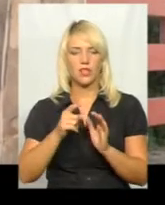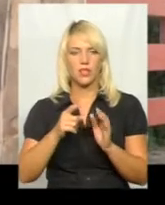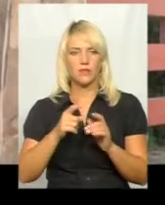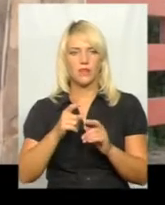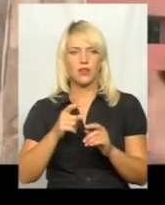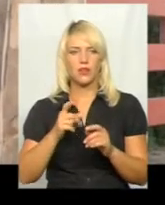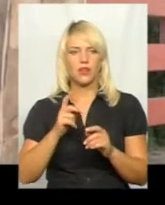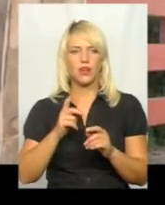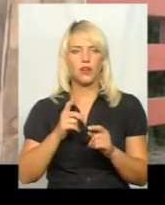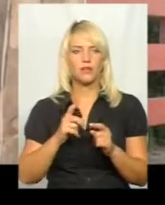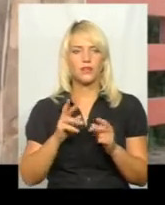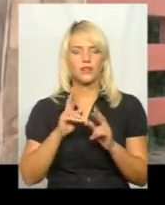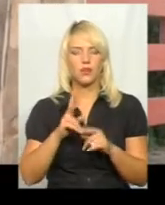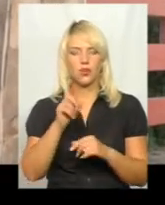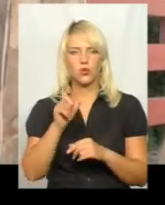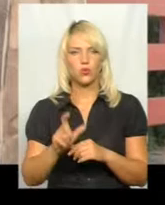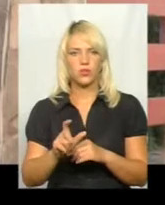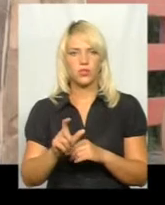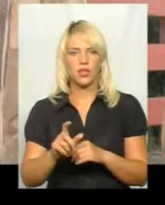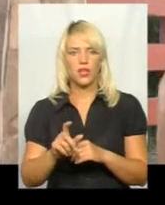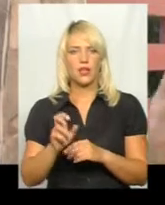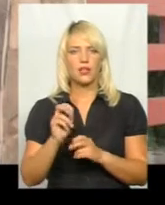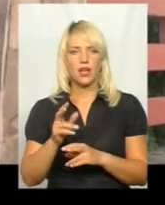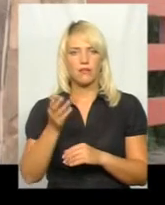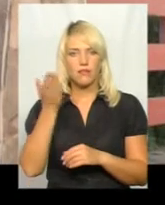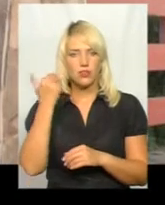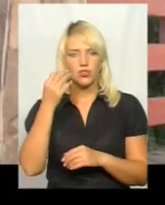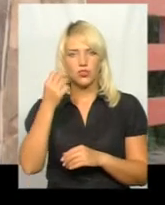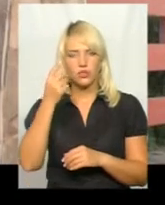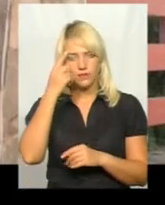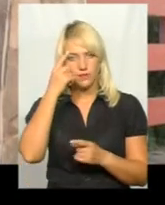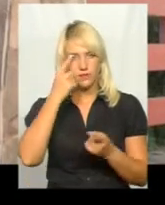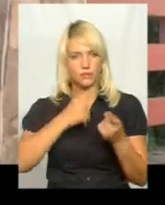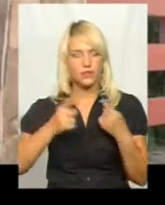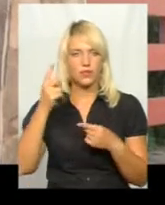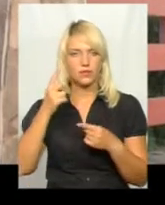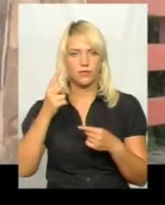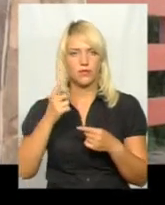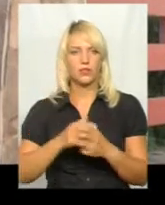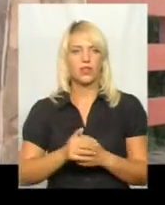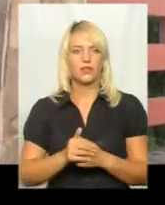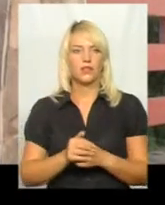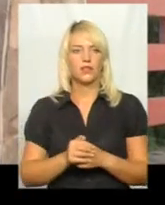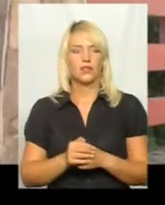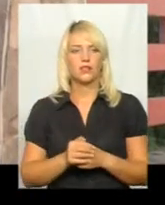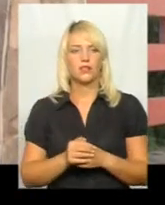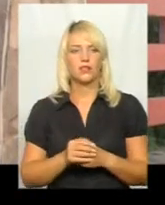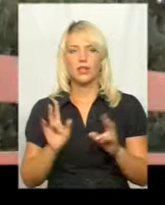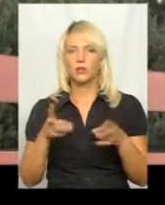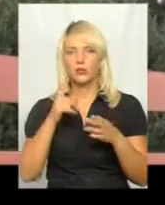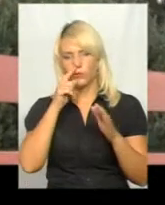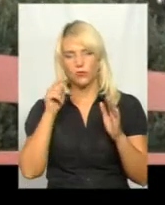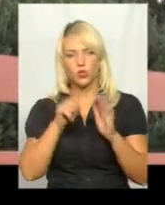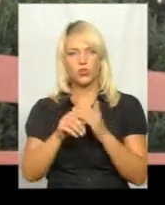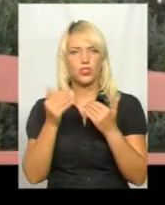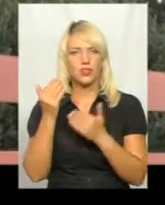переробляти, як людині, як тоді прийшло цьому митцю, краще і недоречно втручатися.